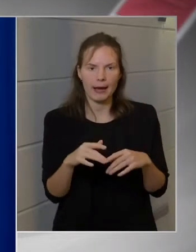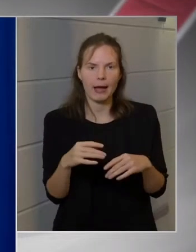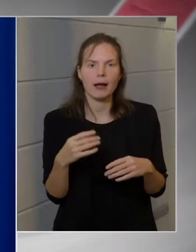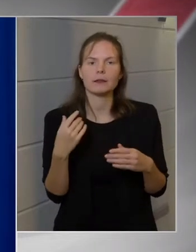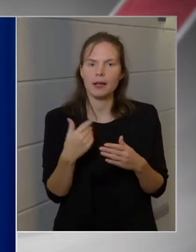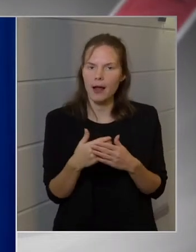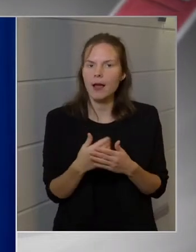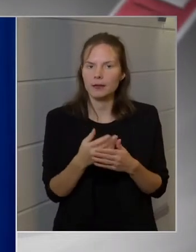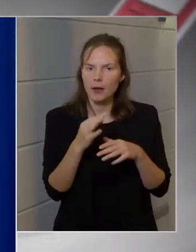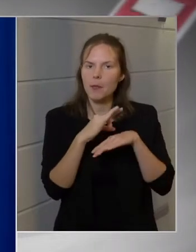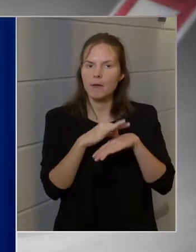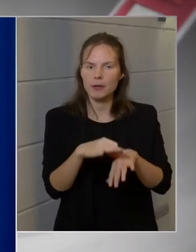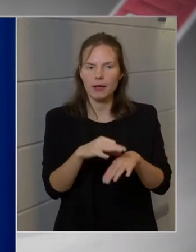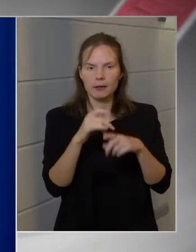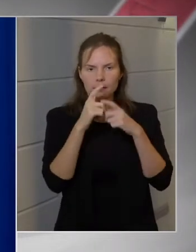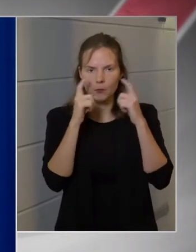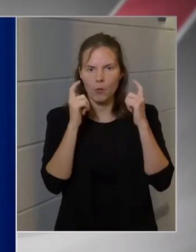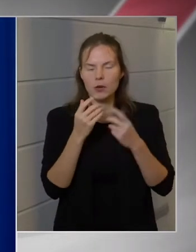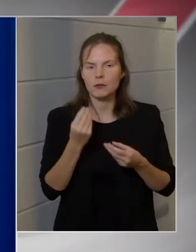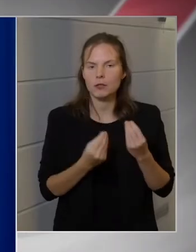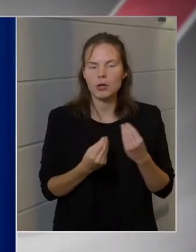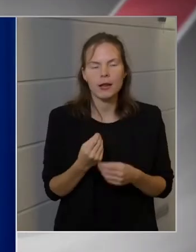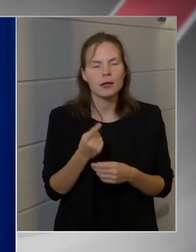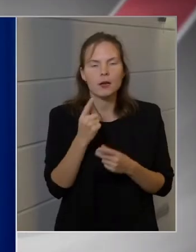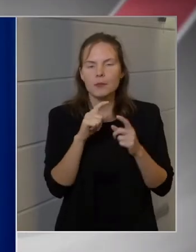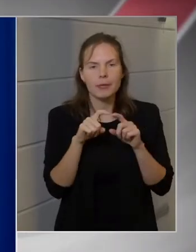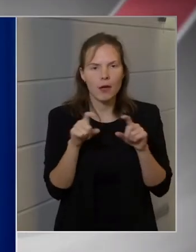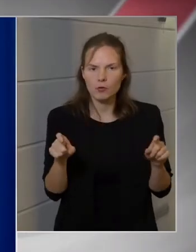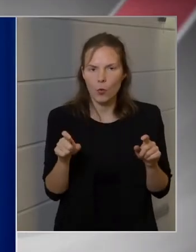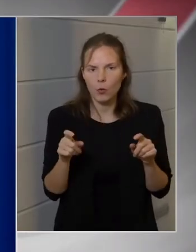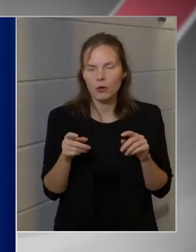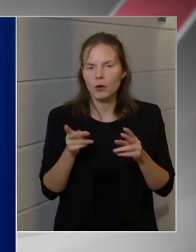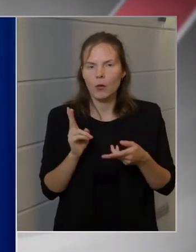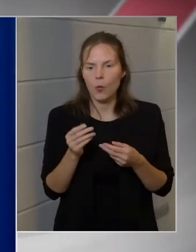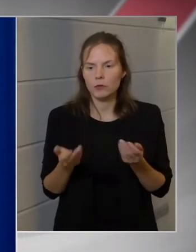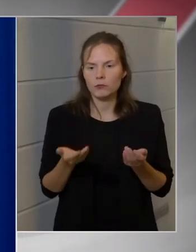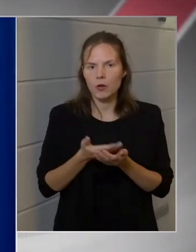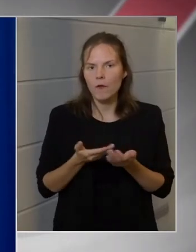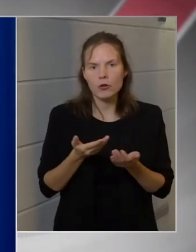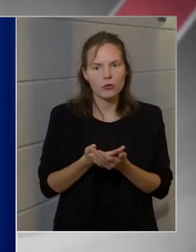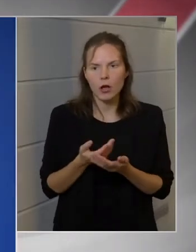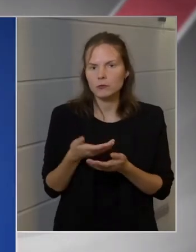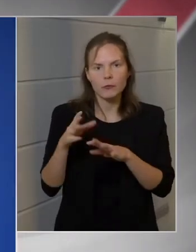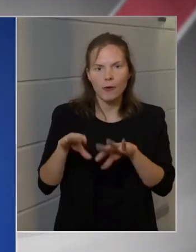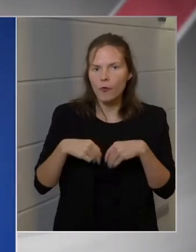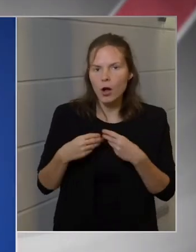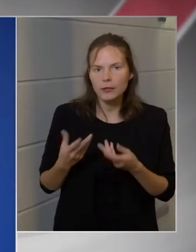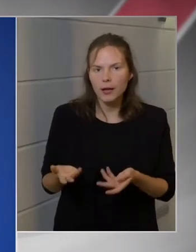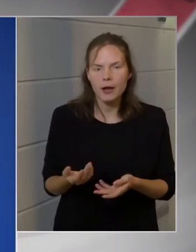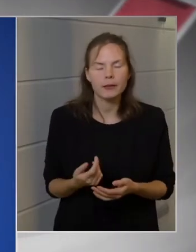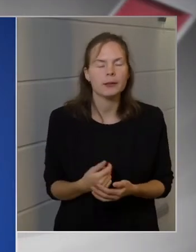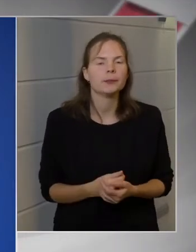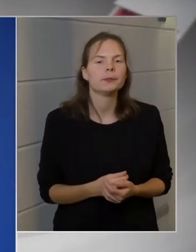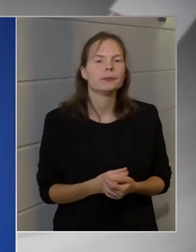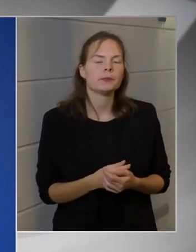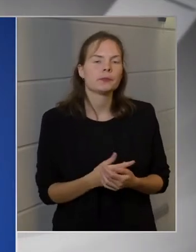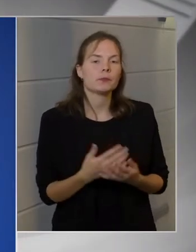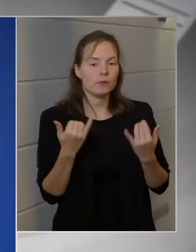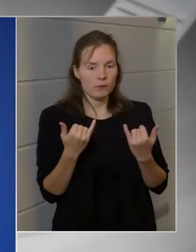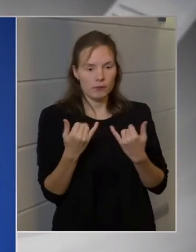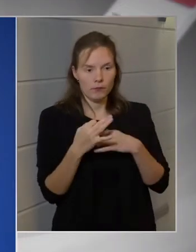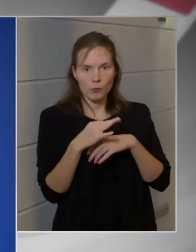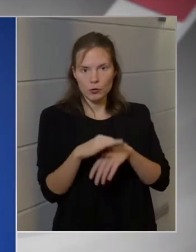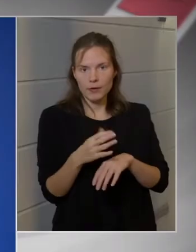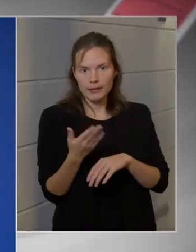a maszkviselést. Mi az oka annak, hogy ezekre a javaslatokra nem hallgatnak? Hát most